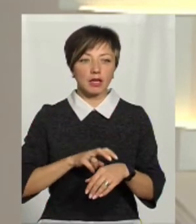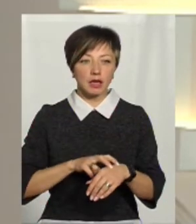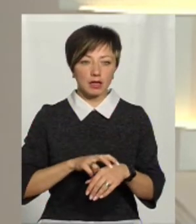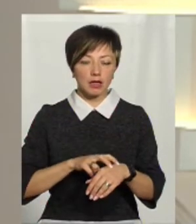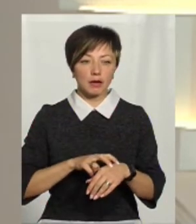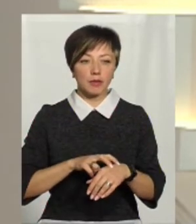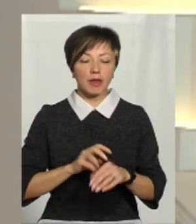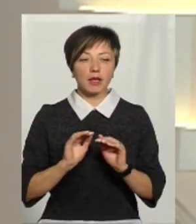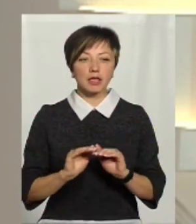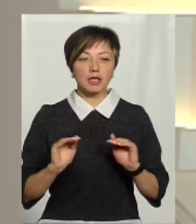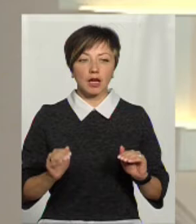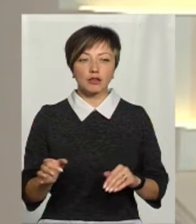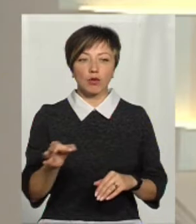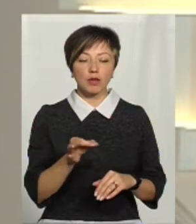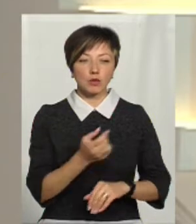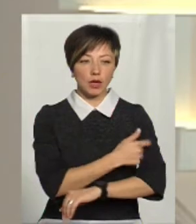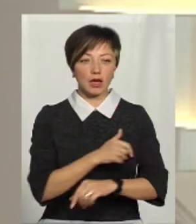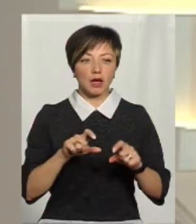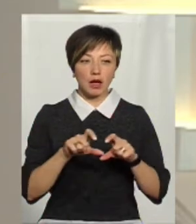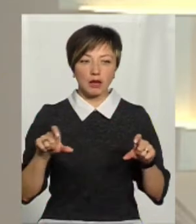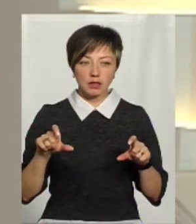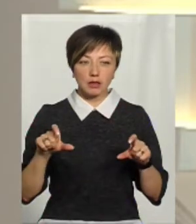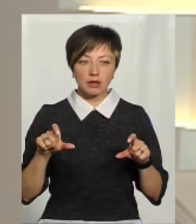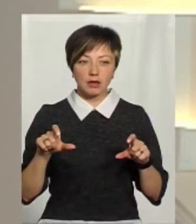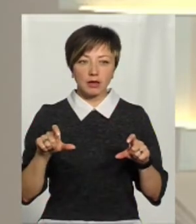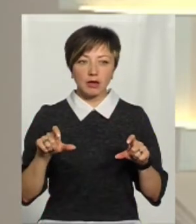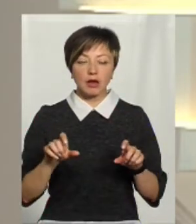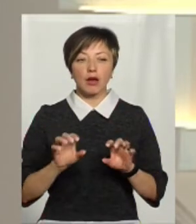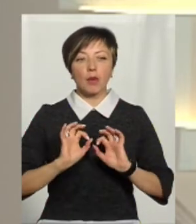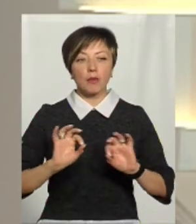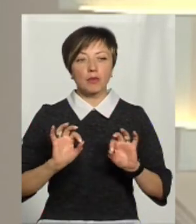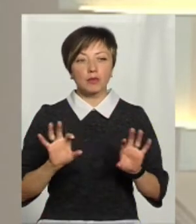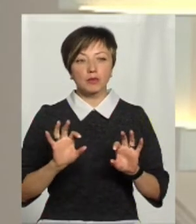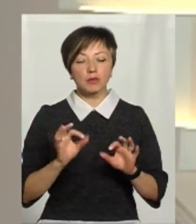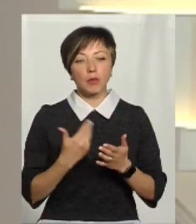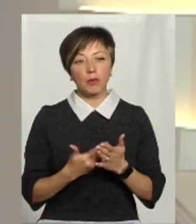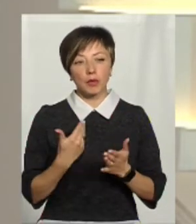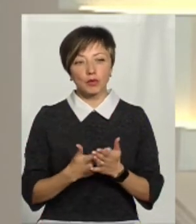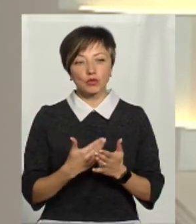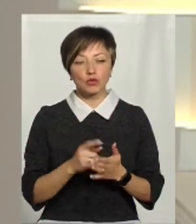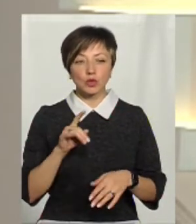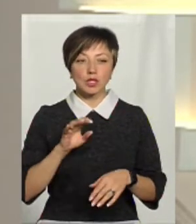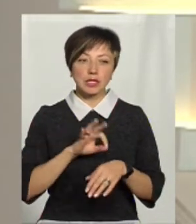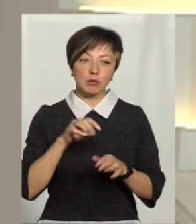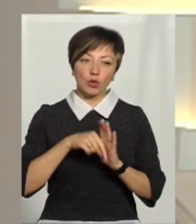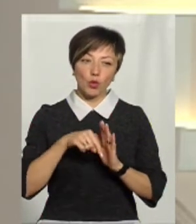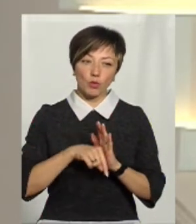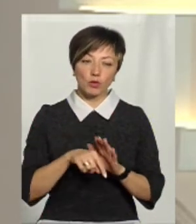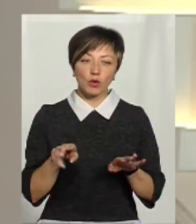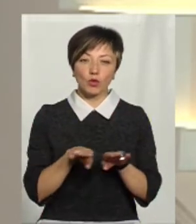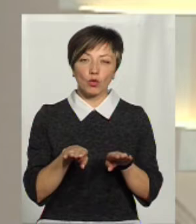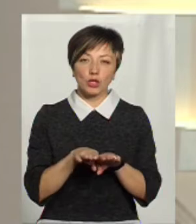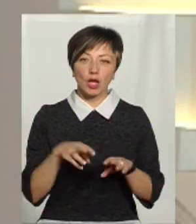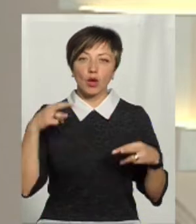дитячої обласної лікарні Віра Руда висловила припущення, що симптоми схожі на